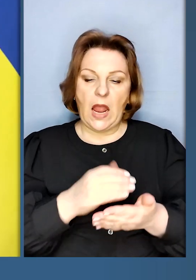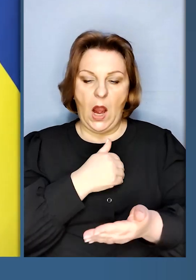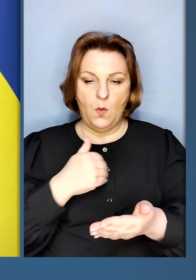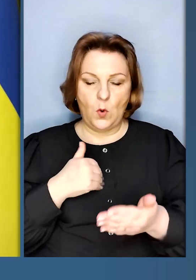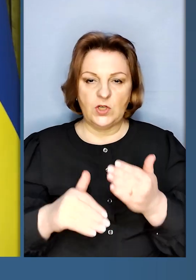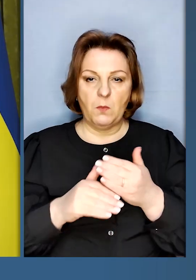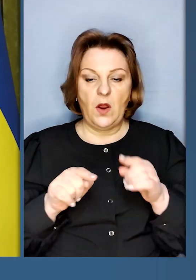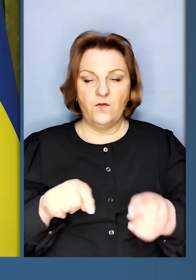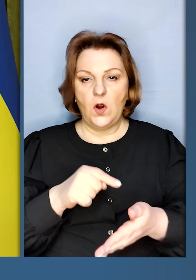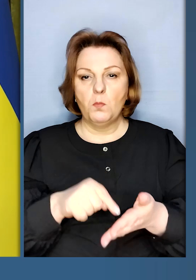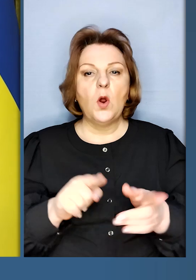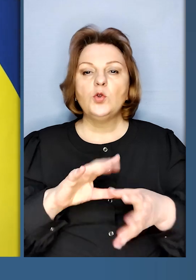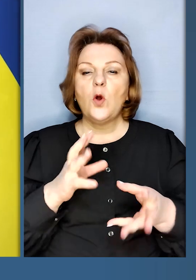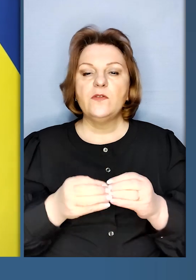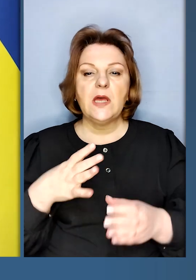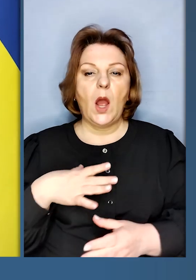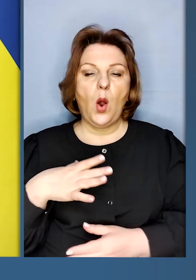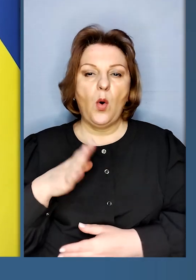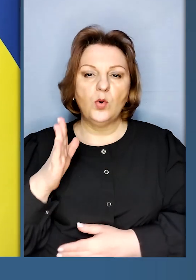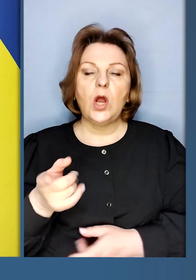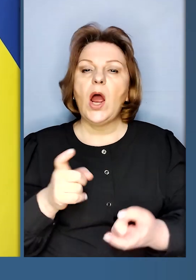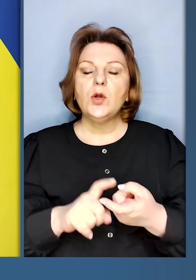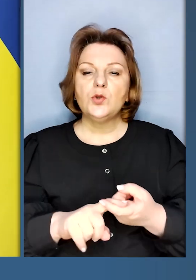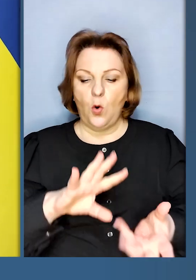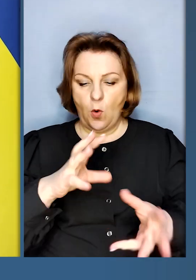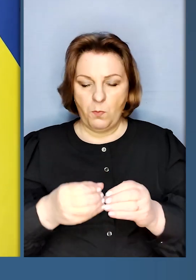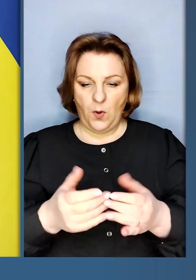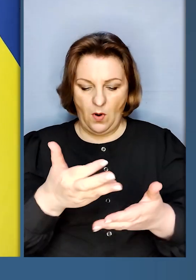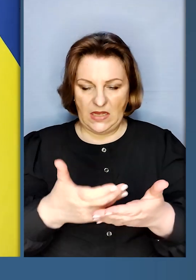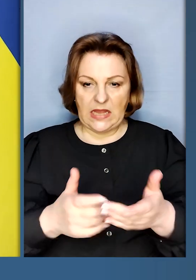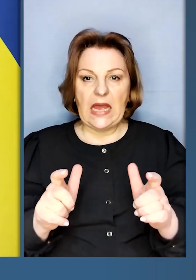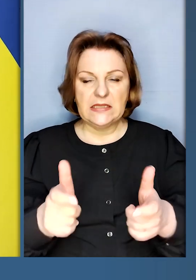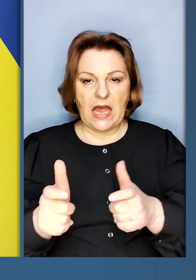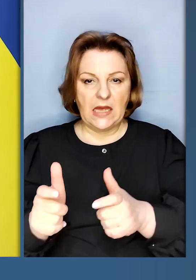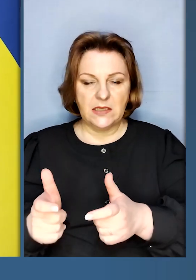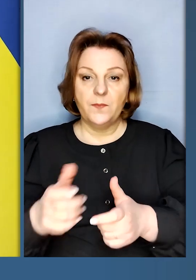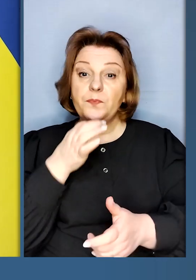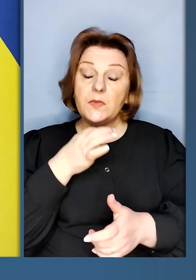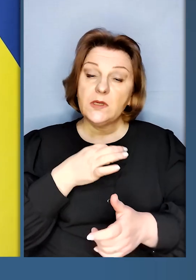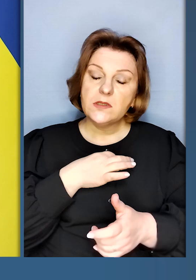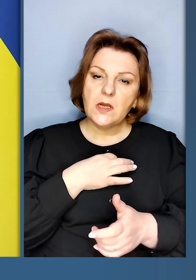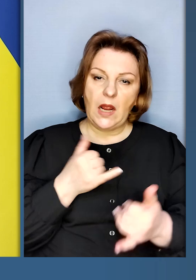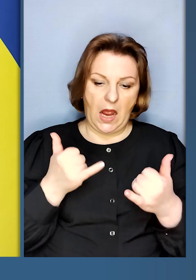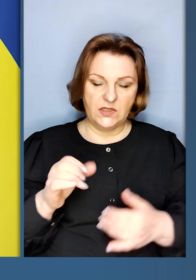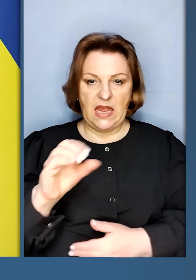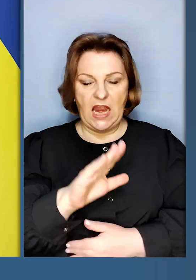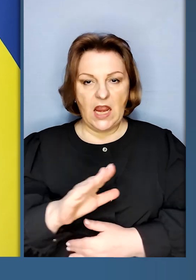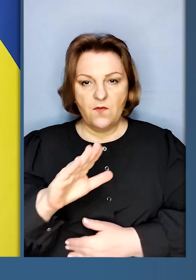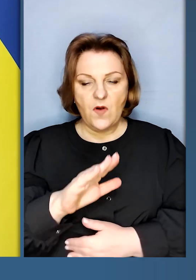Польща допомагати нам в цьому питанні? Чого нам загалом очікувати? І щодо пакету санкцій також. Скажіть, будь ласка,